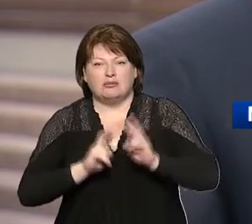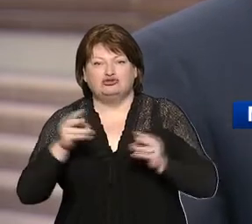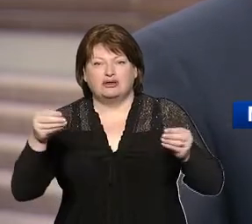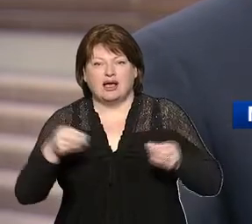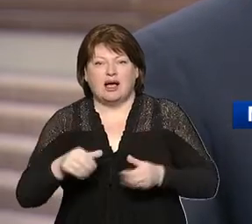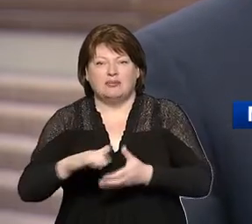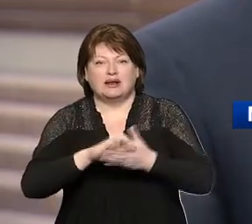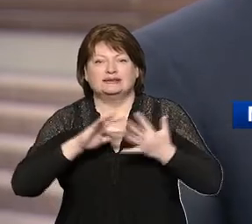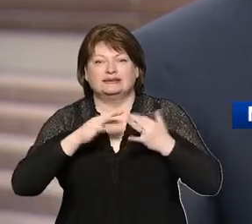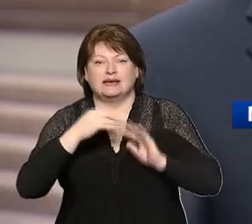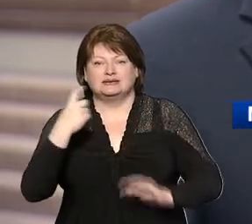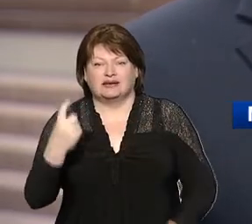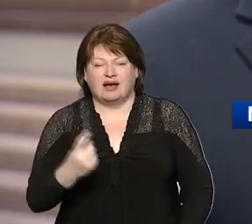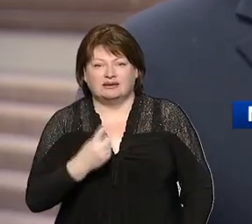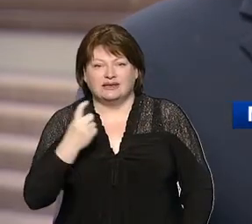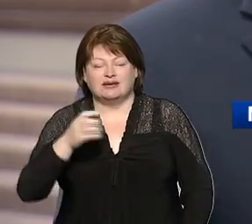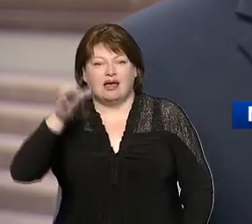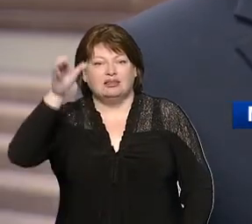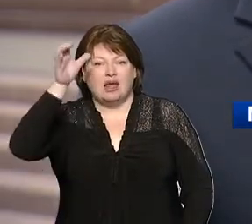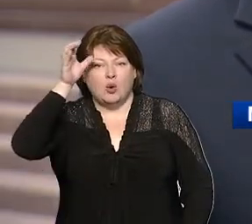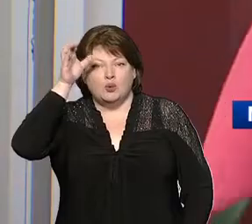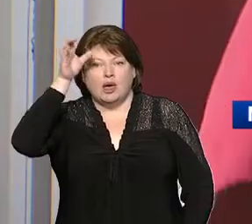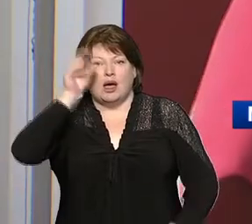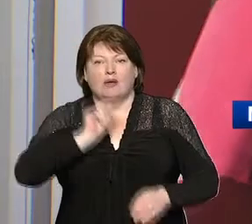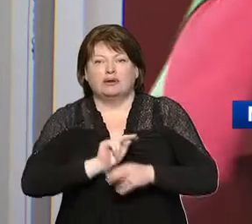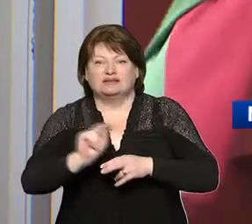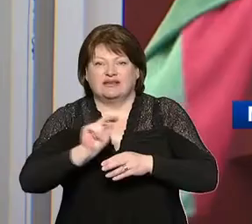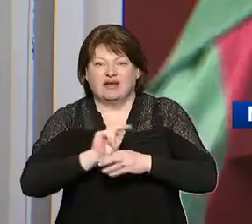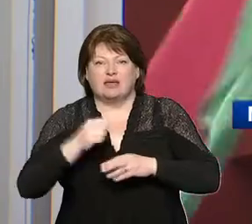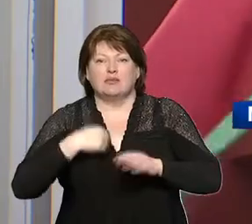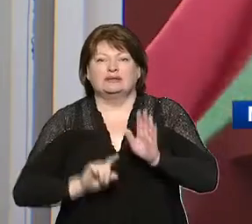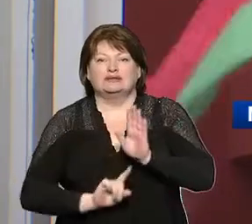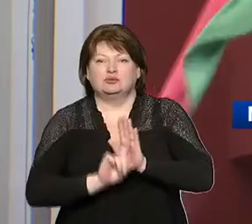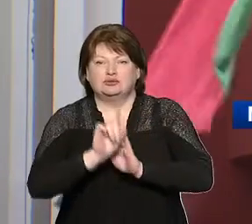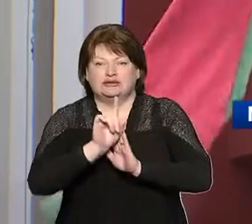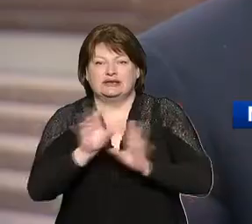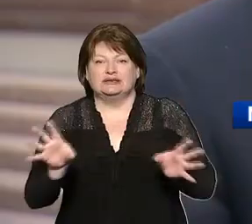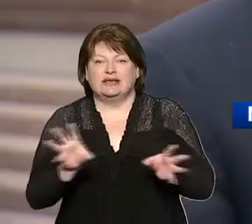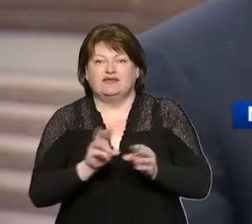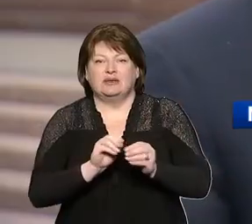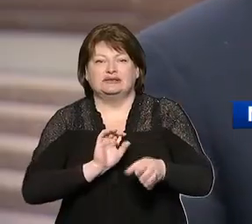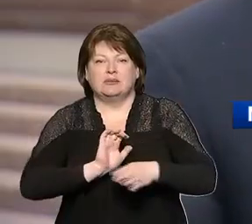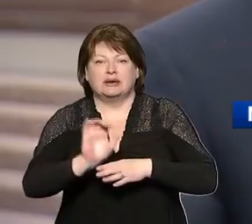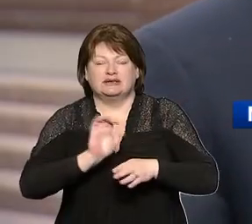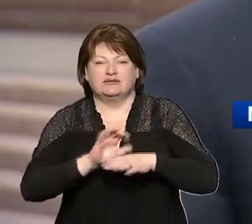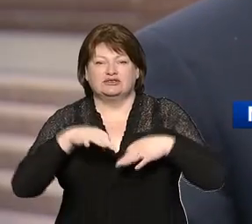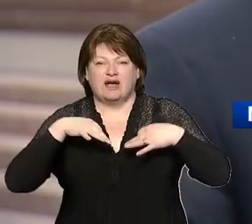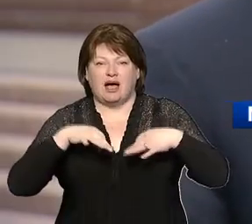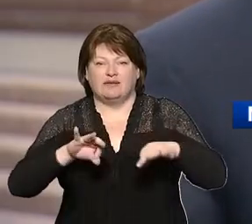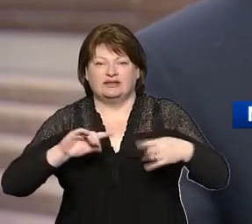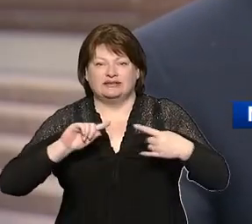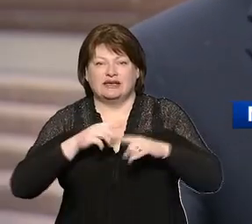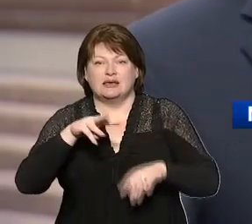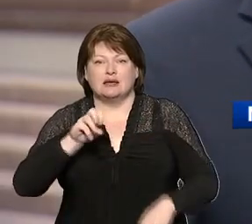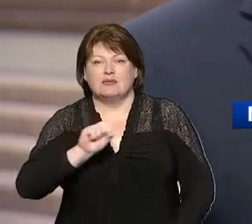кооперации, сельского хозяйства, науки, образования. Мы запустили совместное производство автотехники МАС,